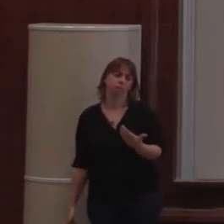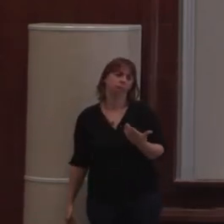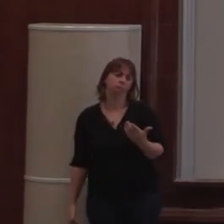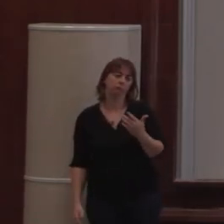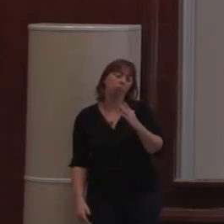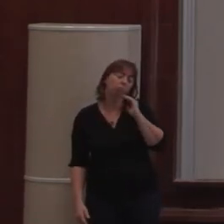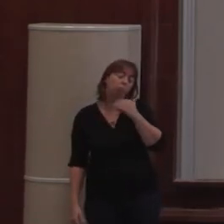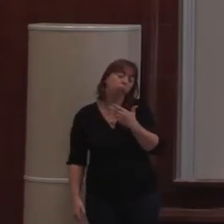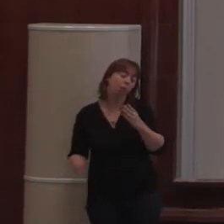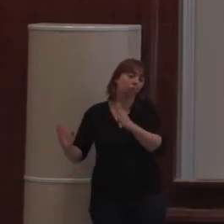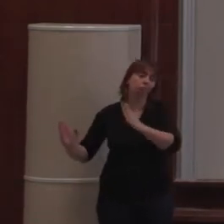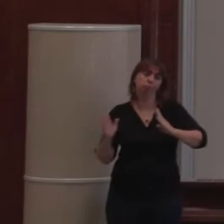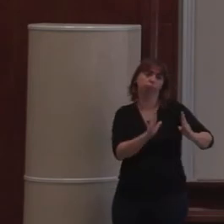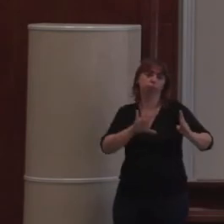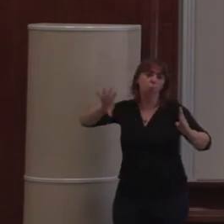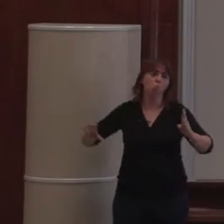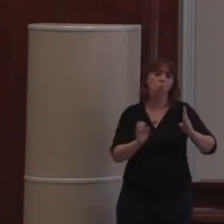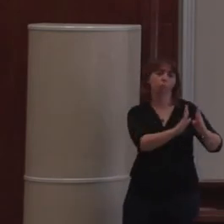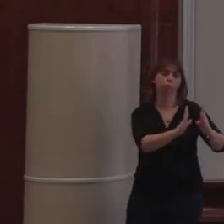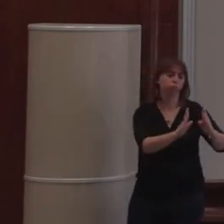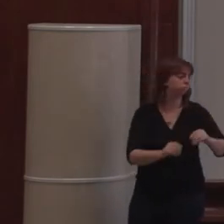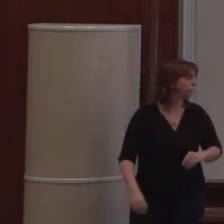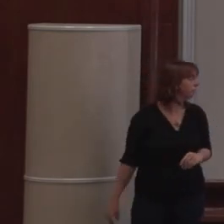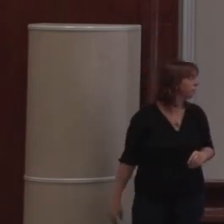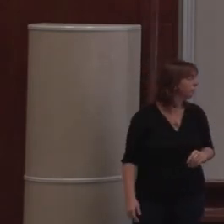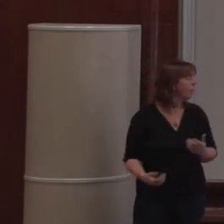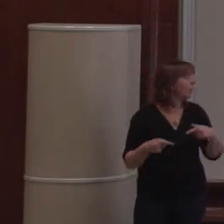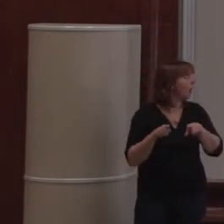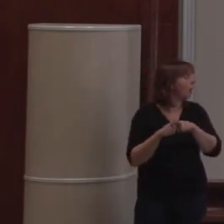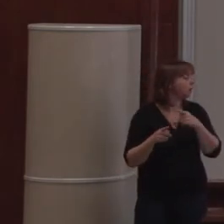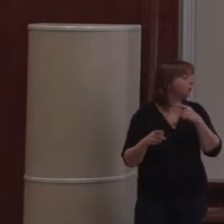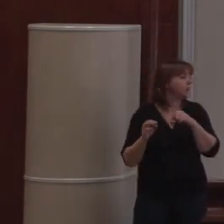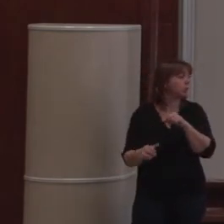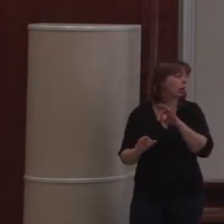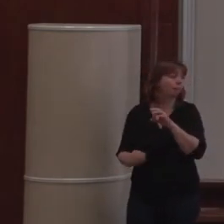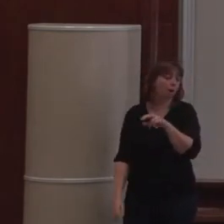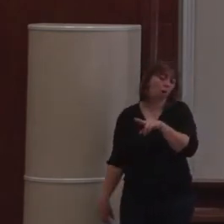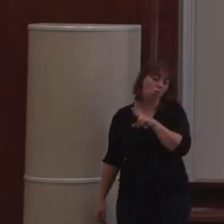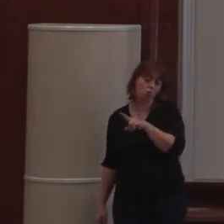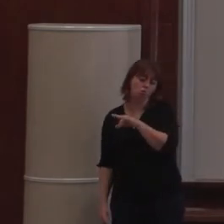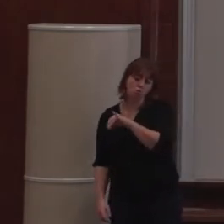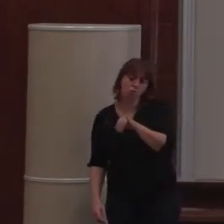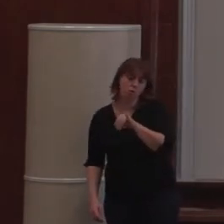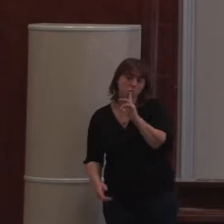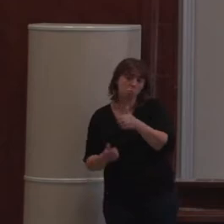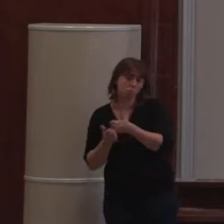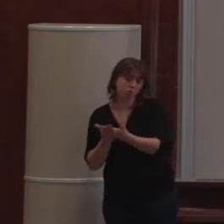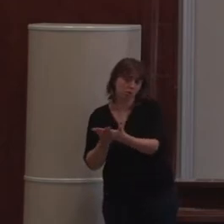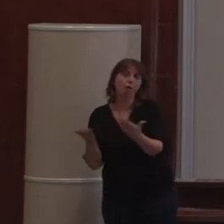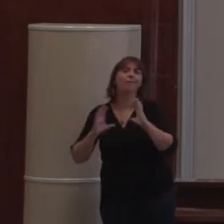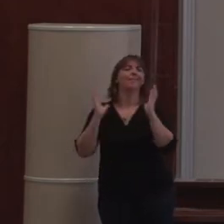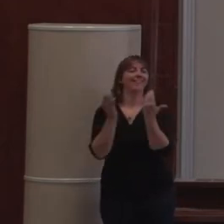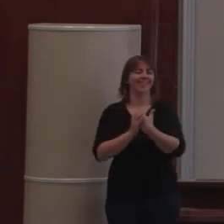c'est vrai que c'était dans les tendances actuelles de l'UI de faire ce genre de choses. Donc voilà, ça c'était Plone 5.